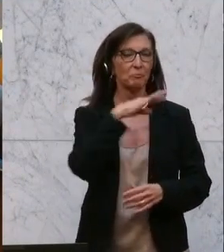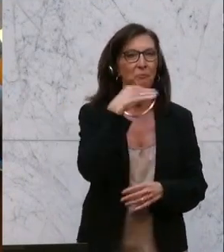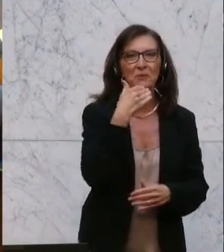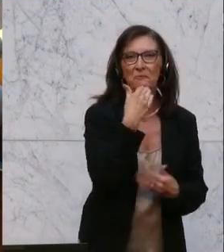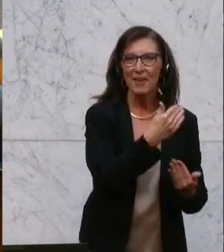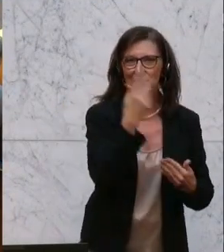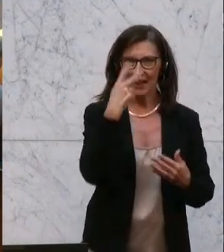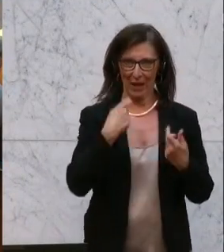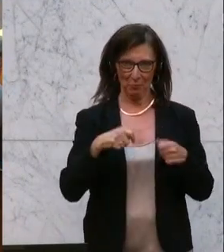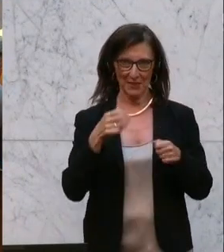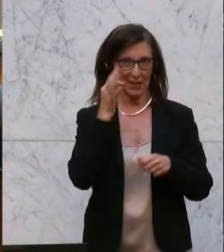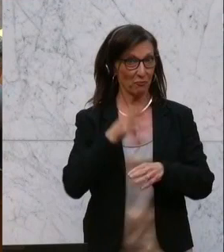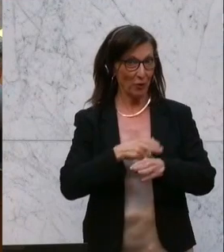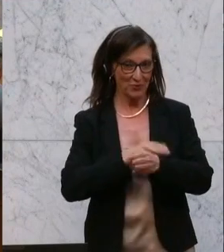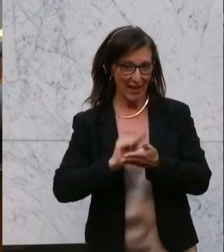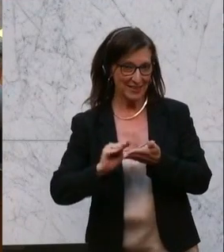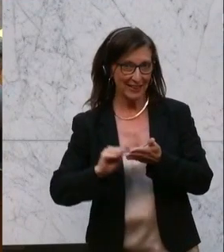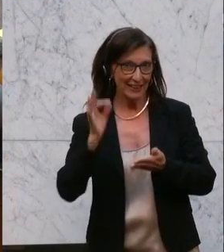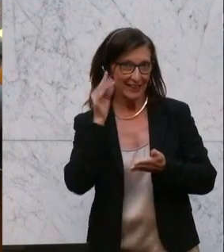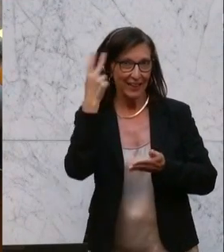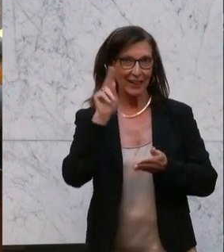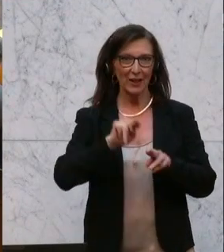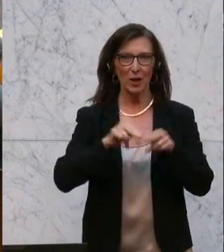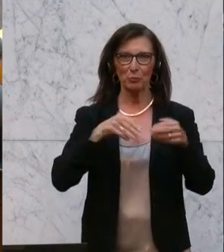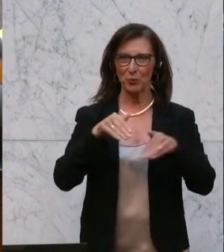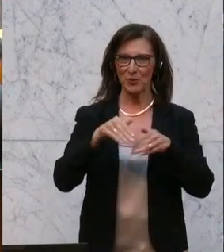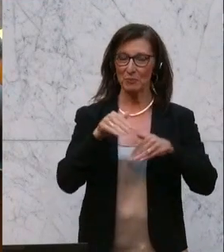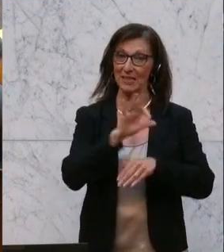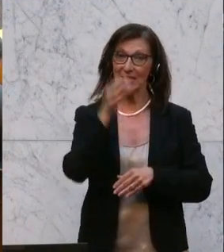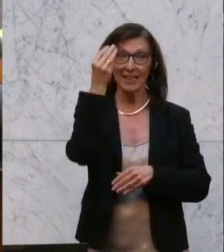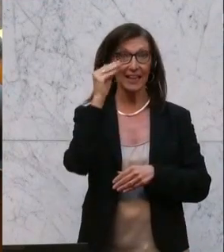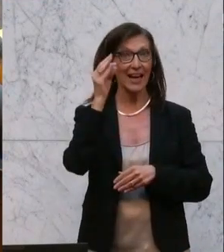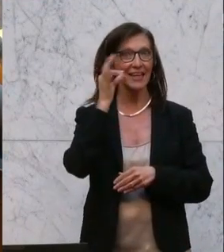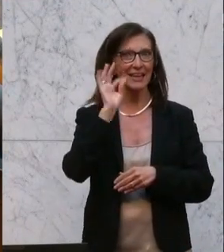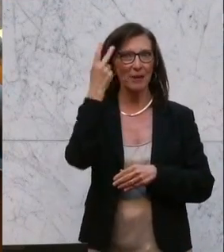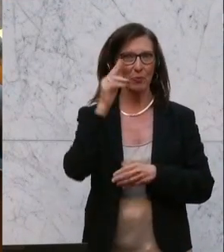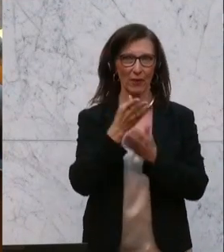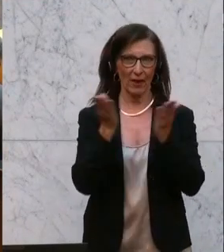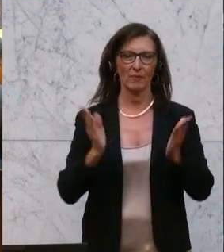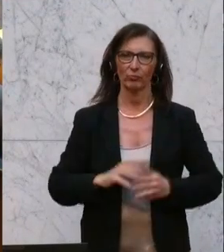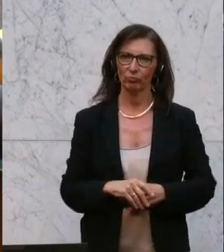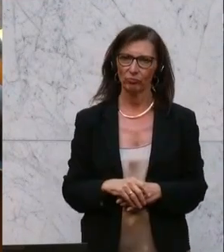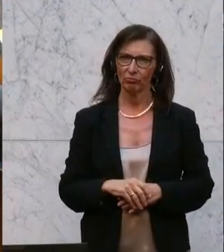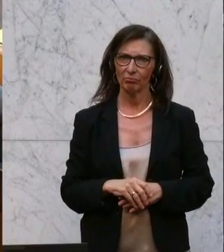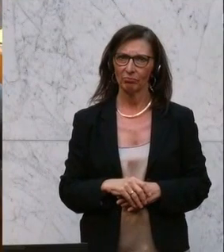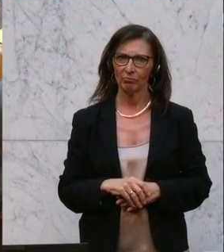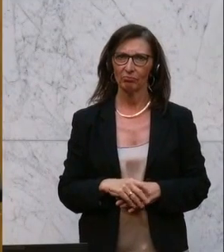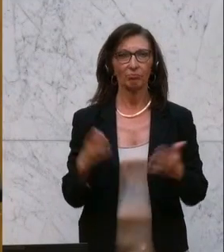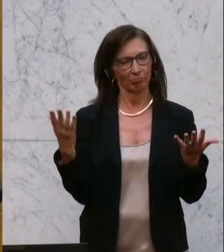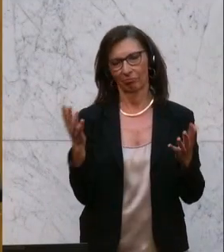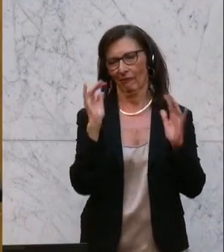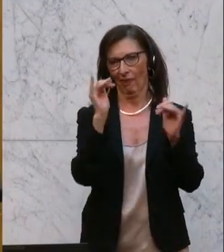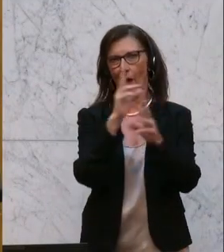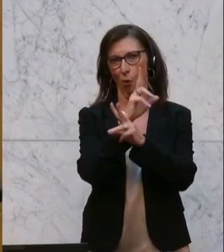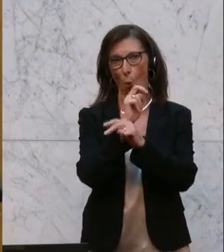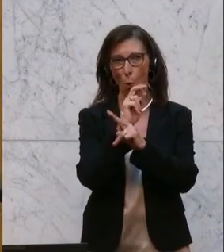Präsident, Frau Staatssekretärin, Herr Bundesminister, meine sehr geehrten Damen und Herren. Ja, Österreich ist ein Land der Freiwilligarbeit, ein